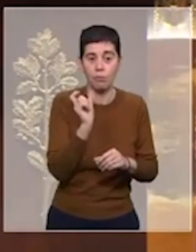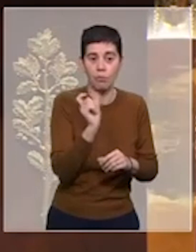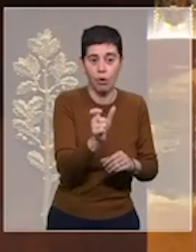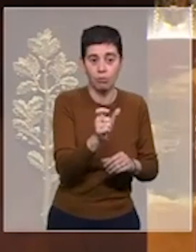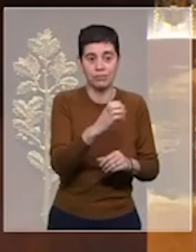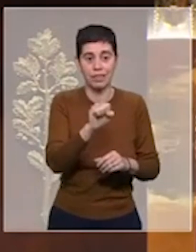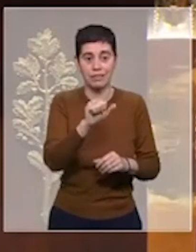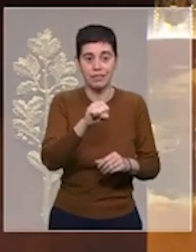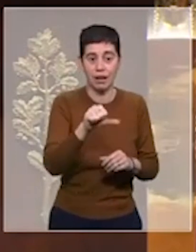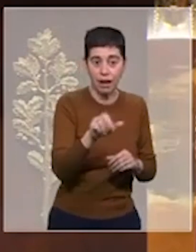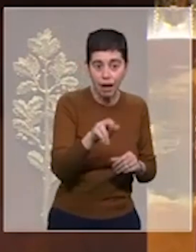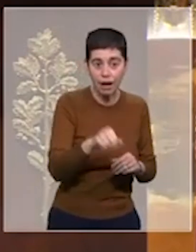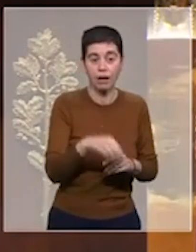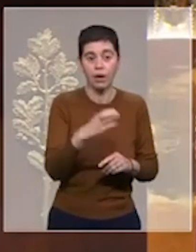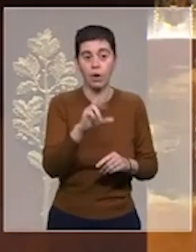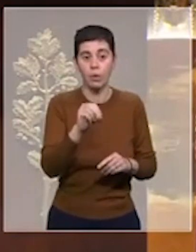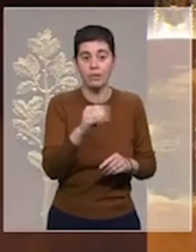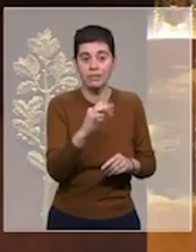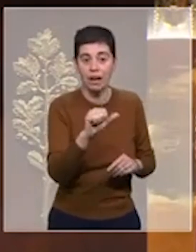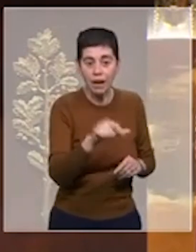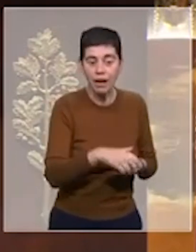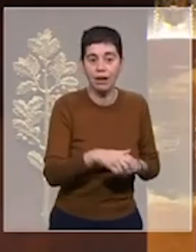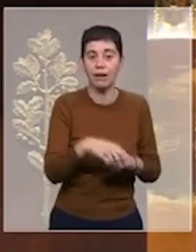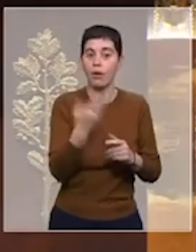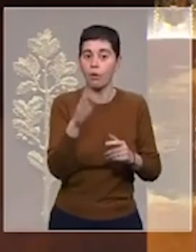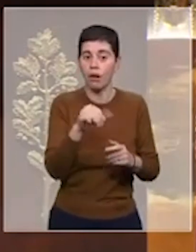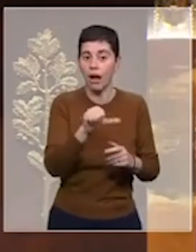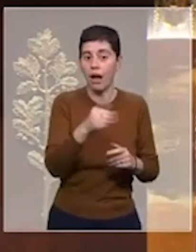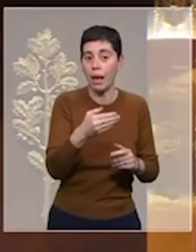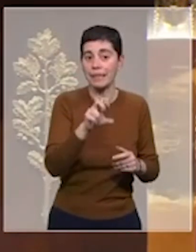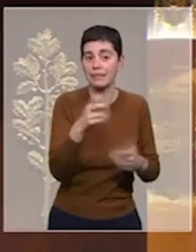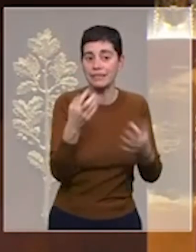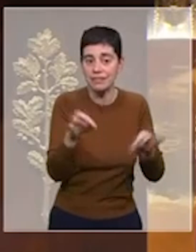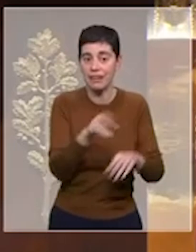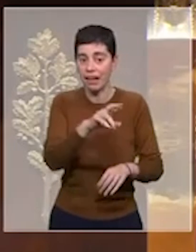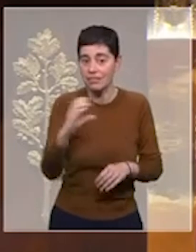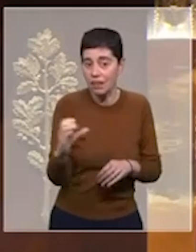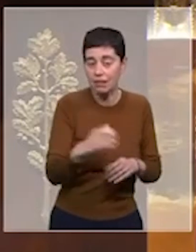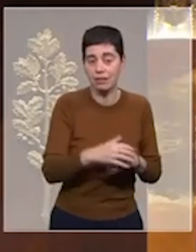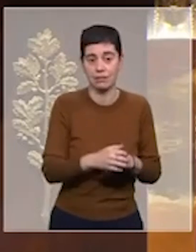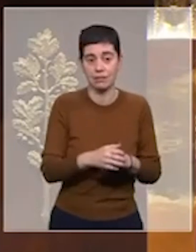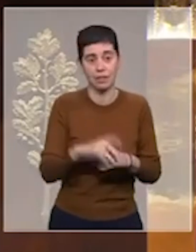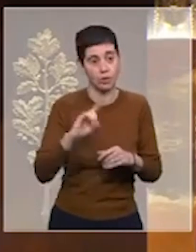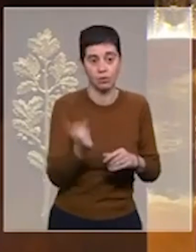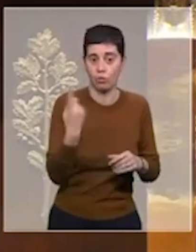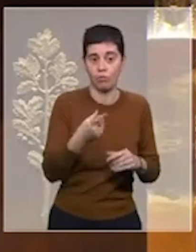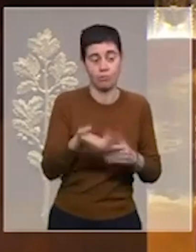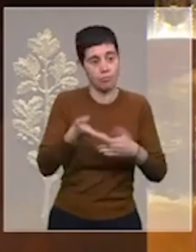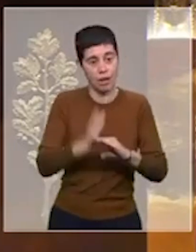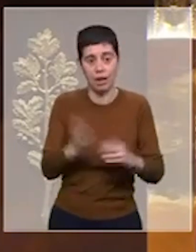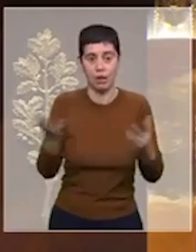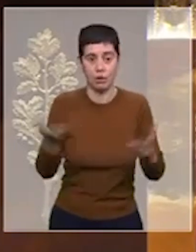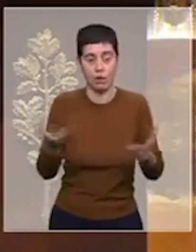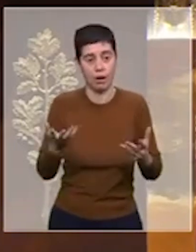César, LRU, AMX10, RC et nous sommes prêts à